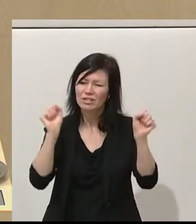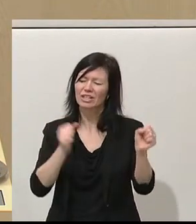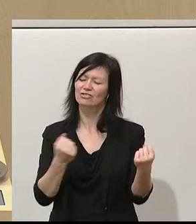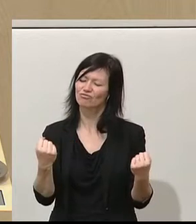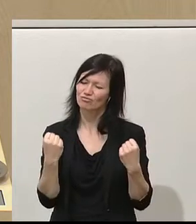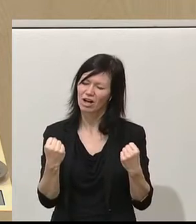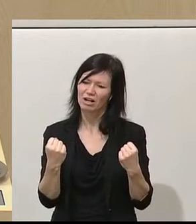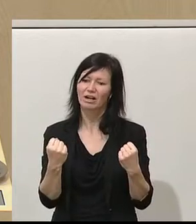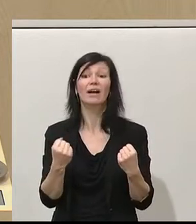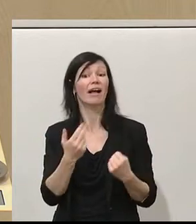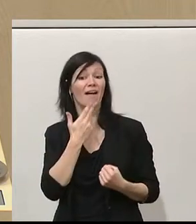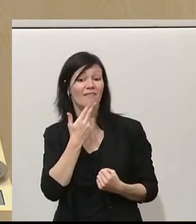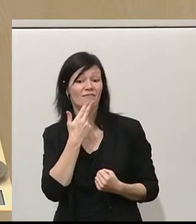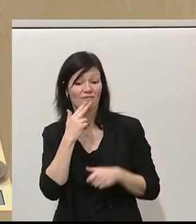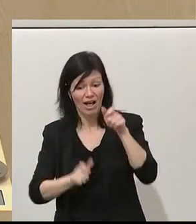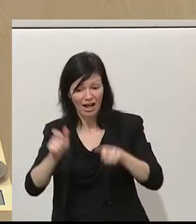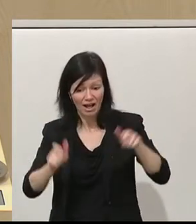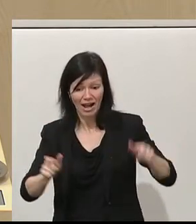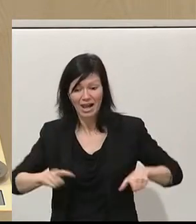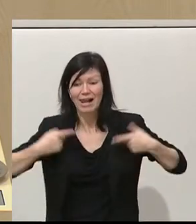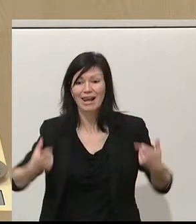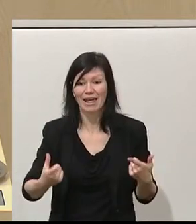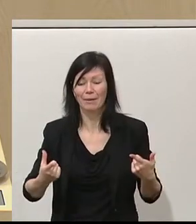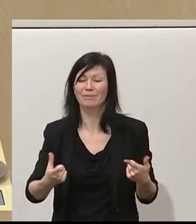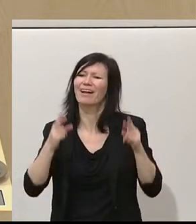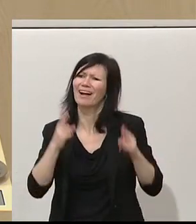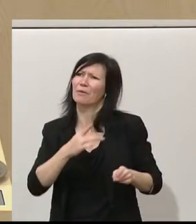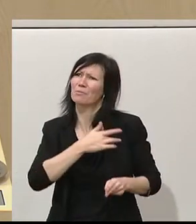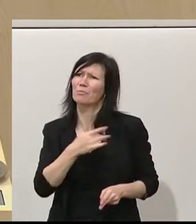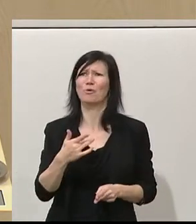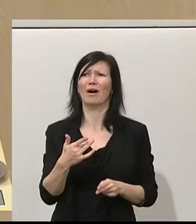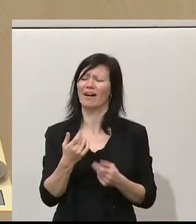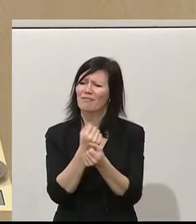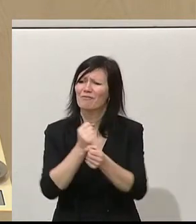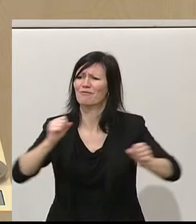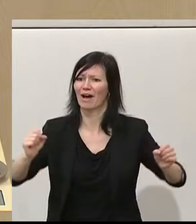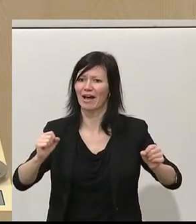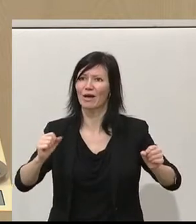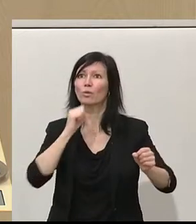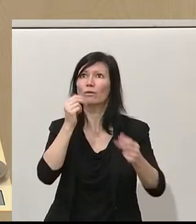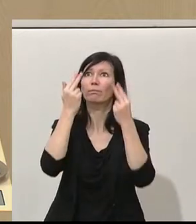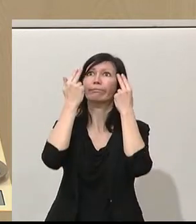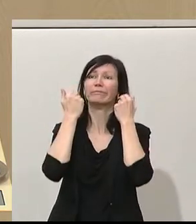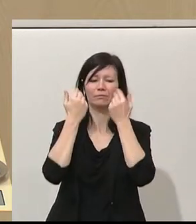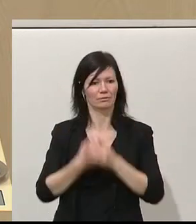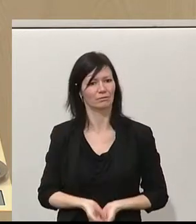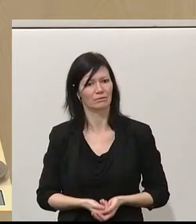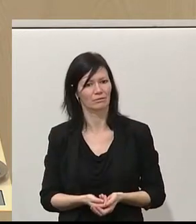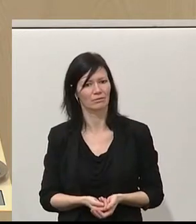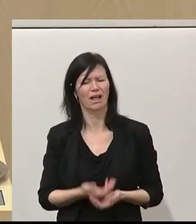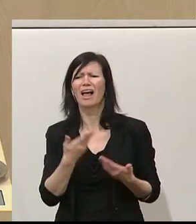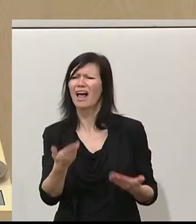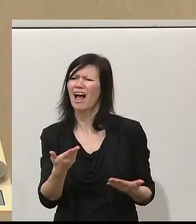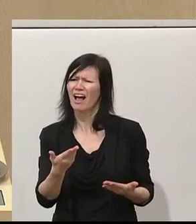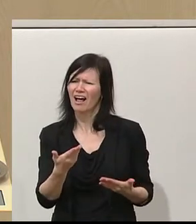freie Bürger und Bürgerinnen und nicht gläsende Menschen. Und hier von Tarnfarbe zu sprechen